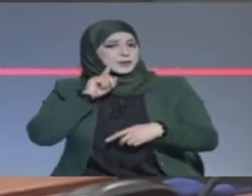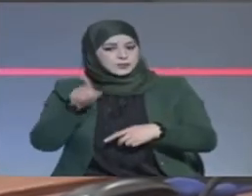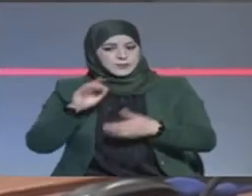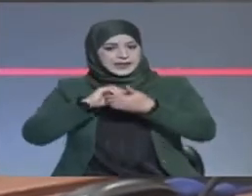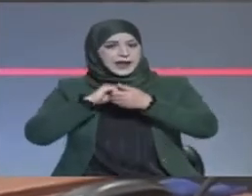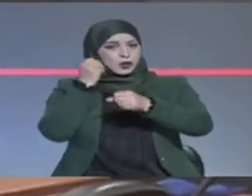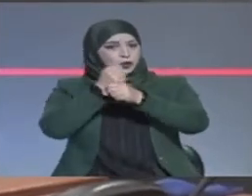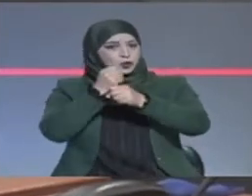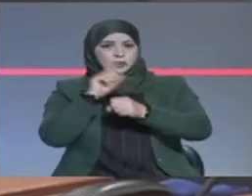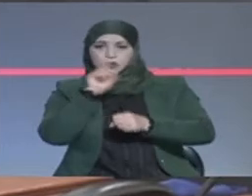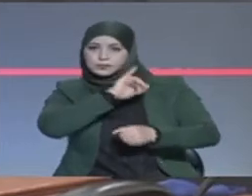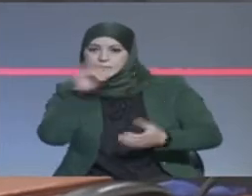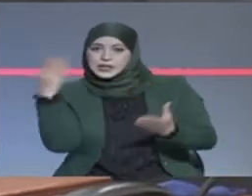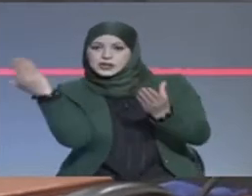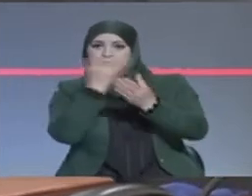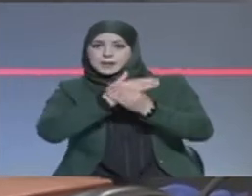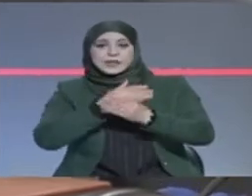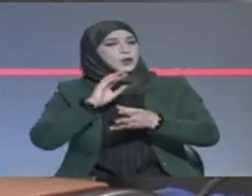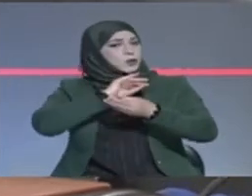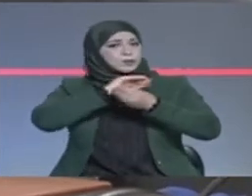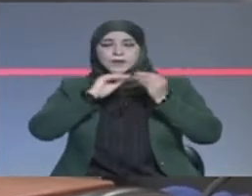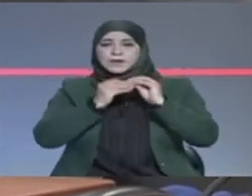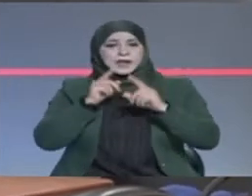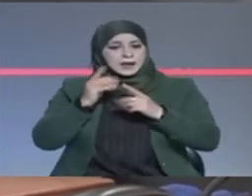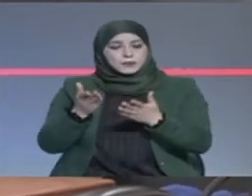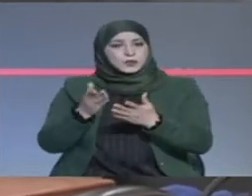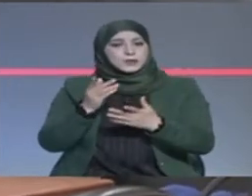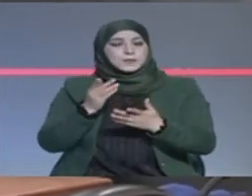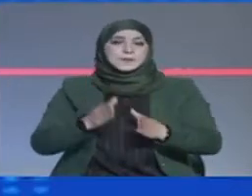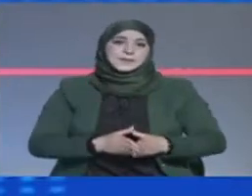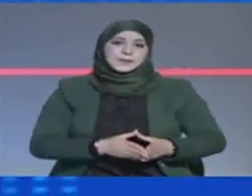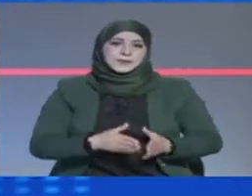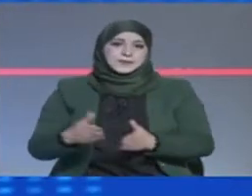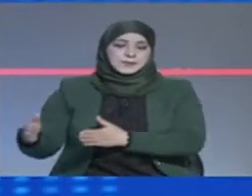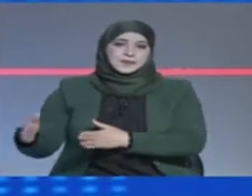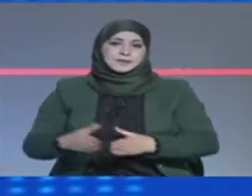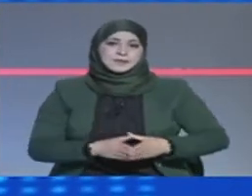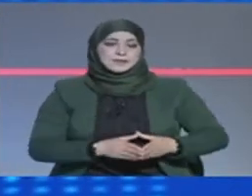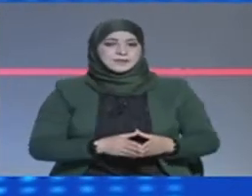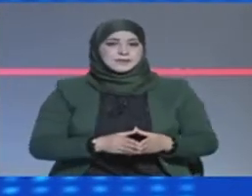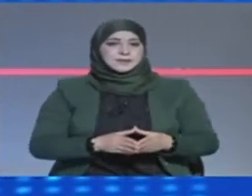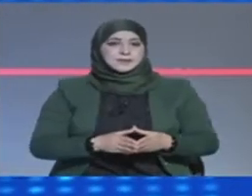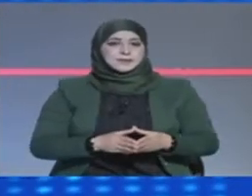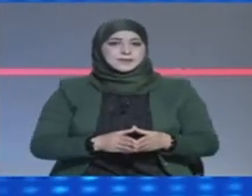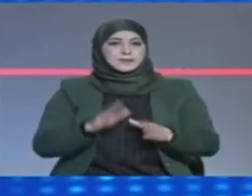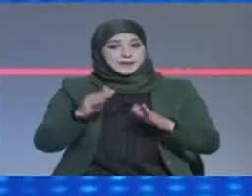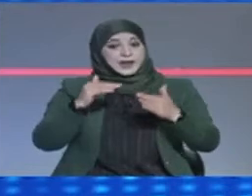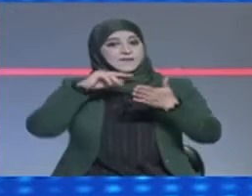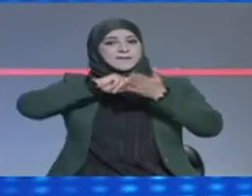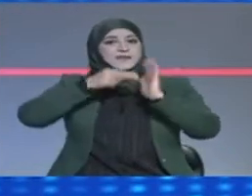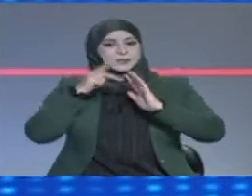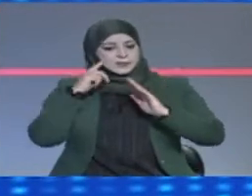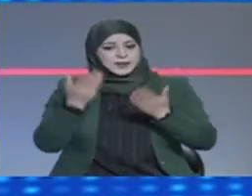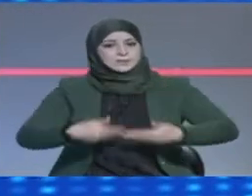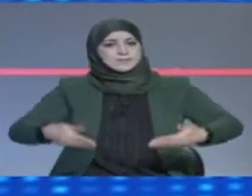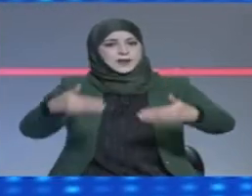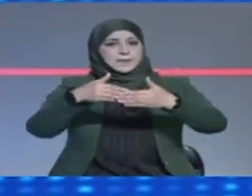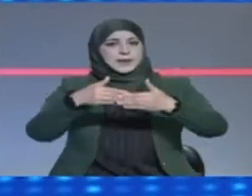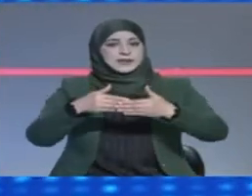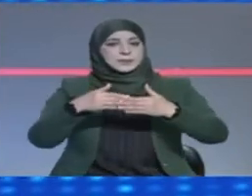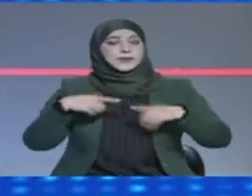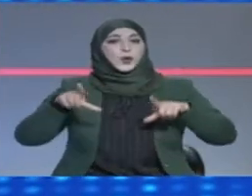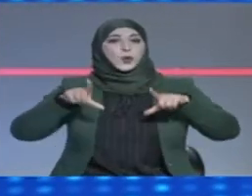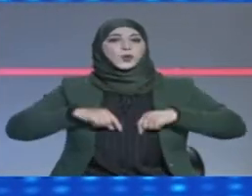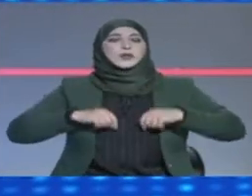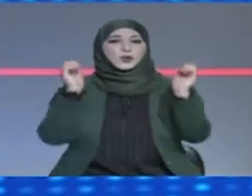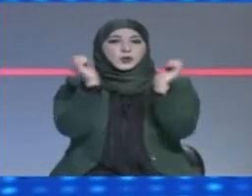للاتحاد أي تحفظات في البداية تجاهها في خطوة مدنية يعاضدها رأي وزير